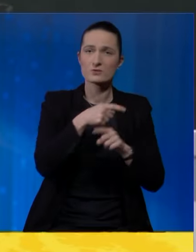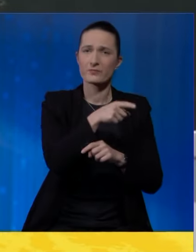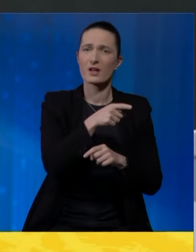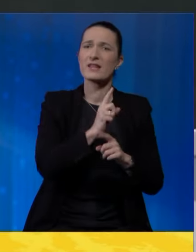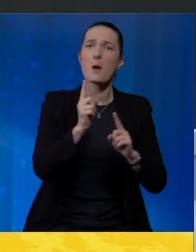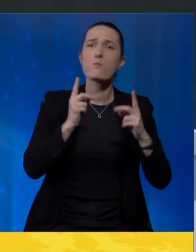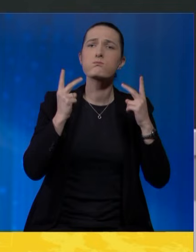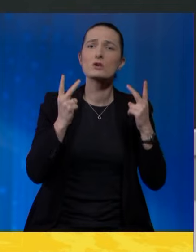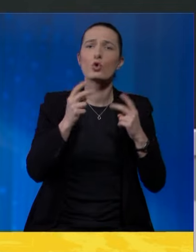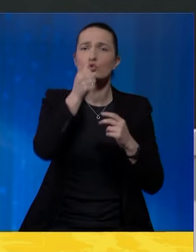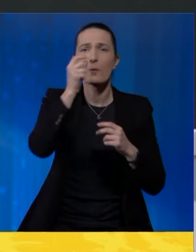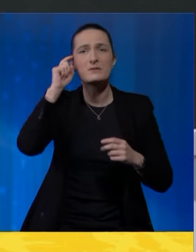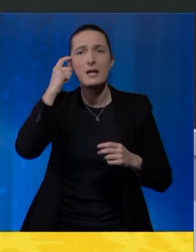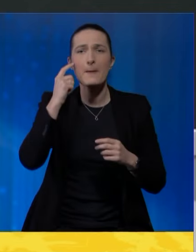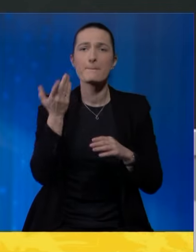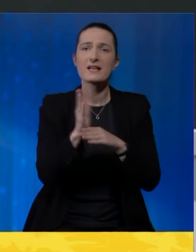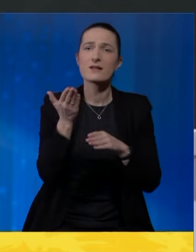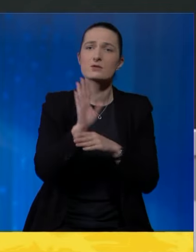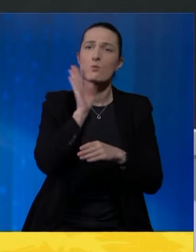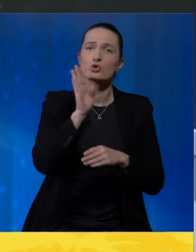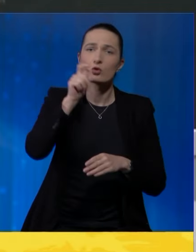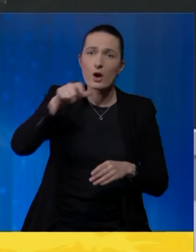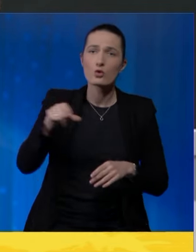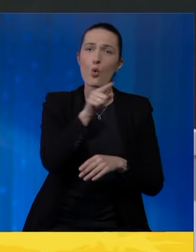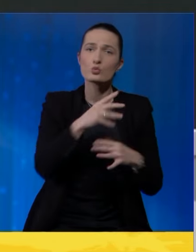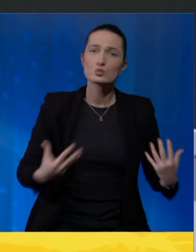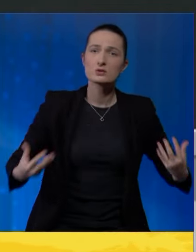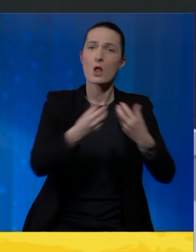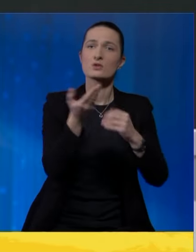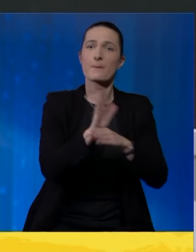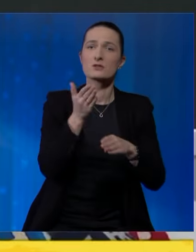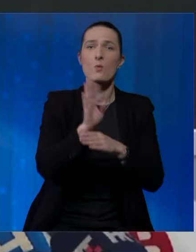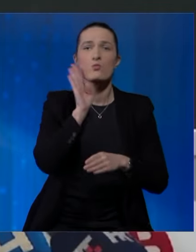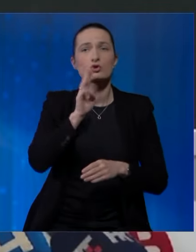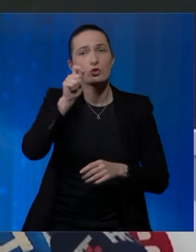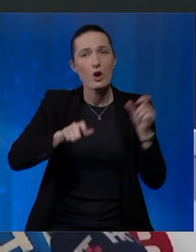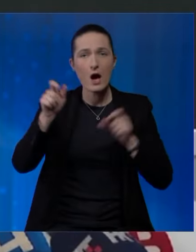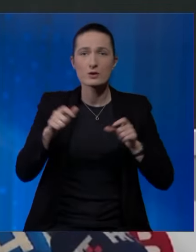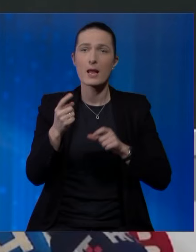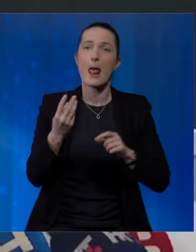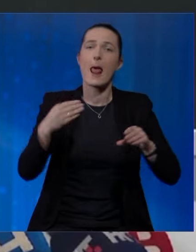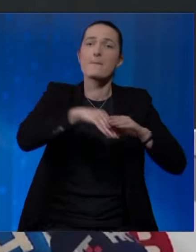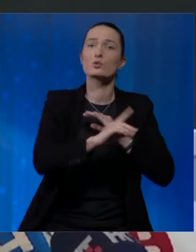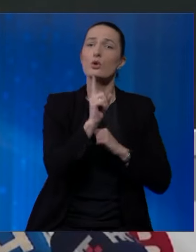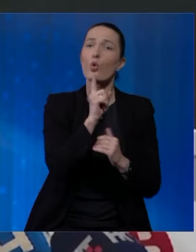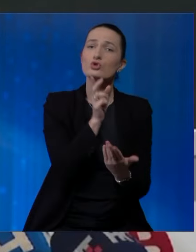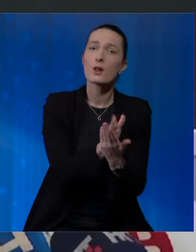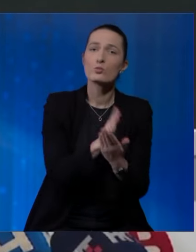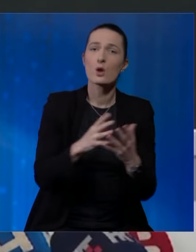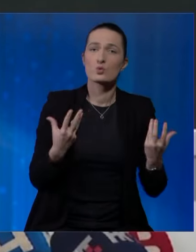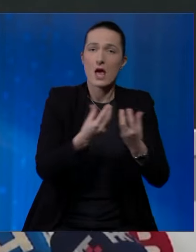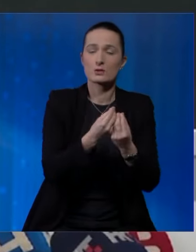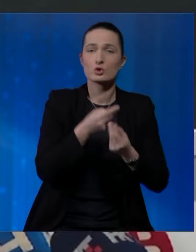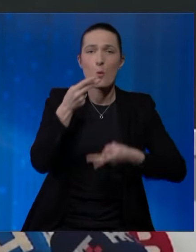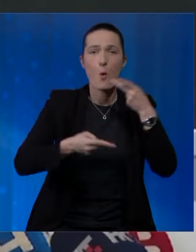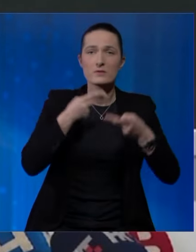bitno ono što misle predstavnici Boštinačkog naroda, jer su oni zajedno sa predstavnicima Boštinačkog naroda nametnuli ko će da bude u